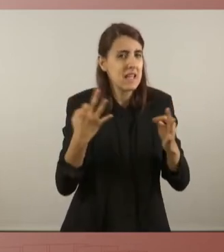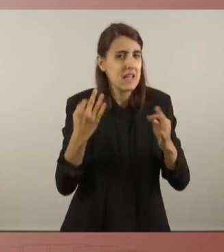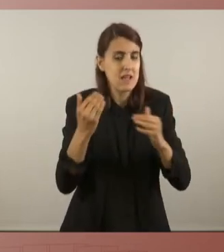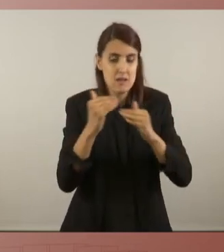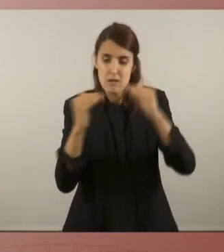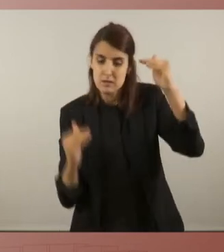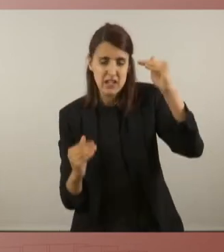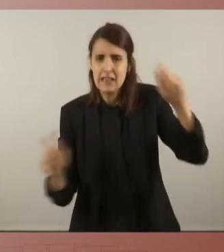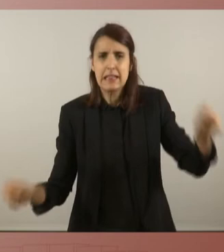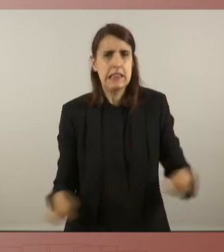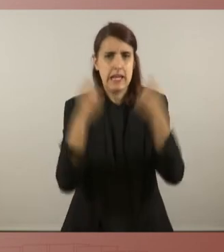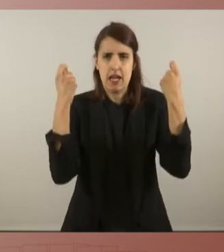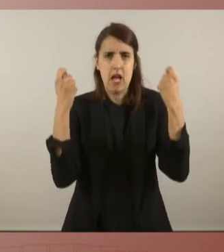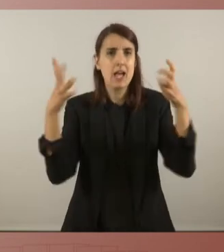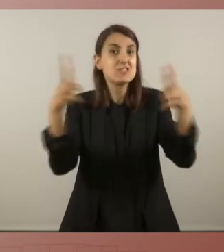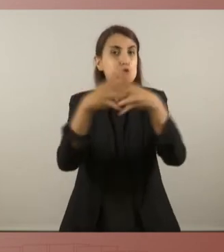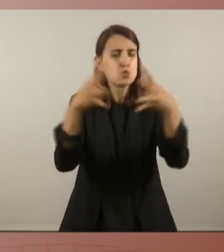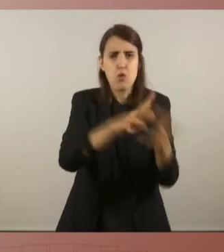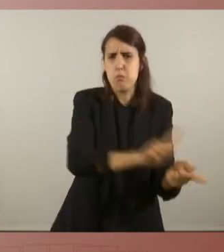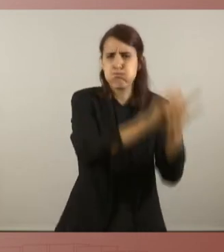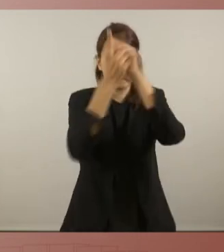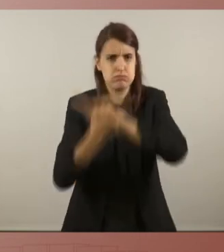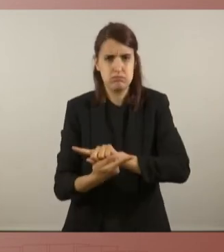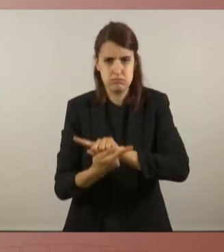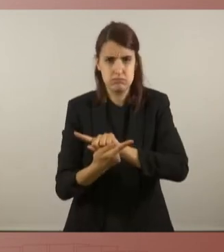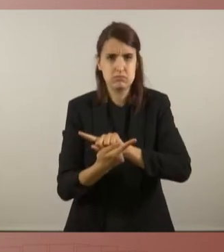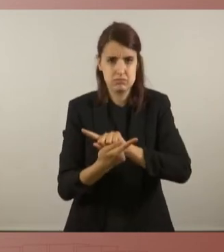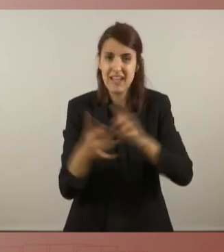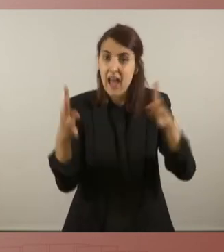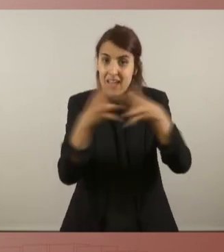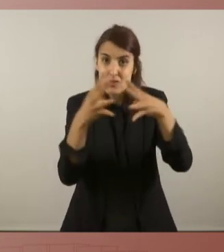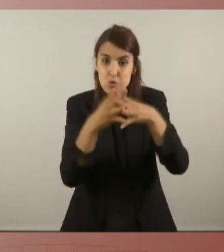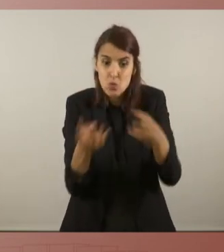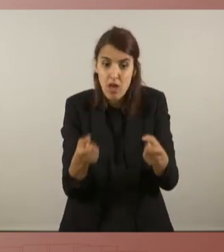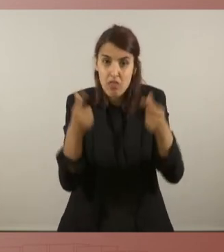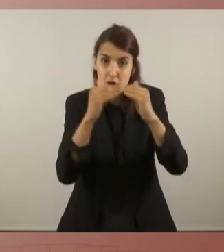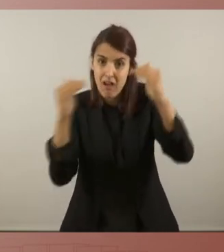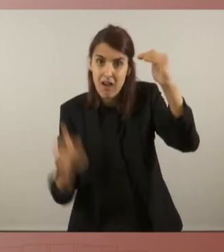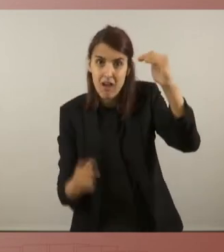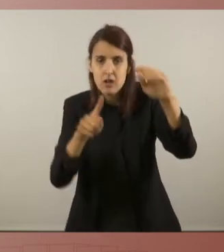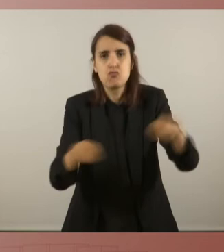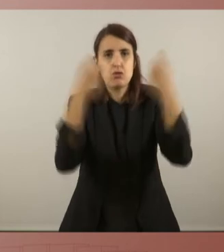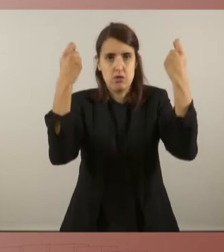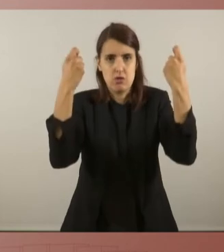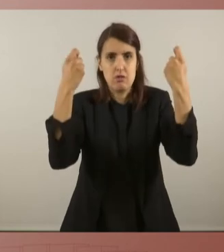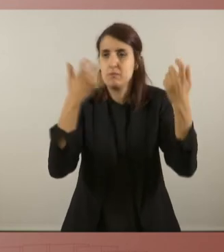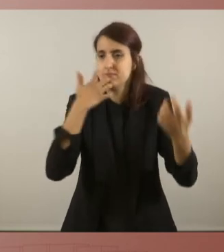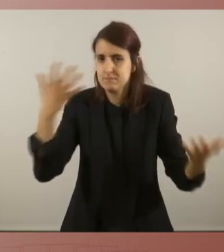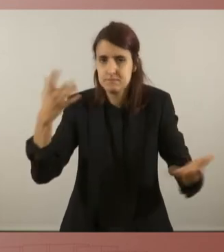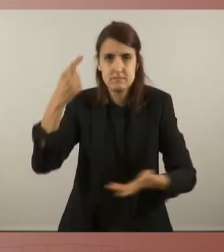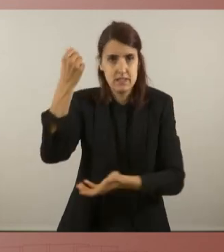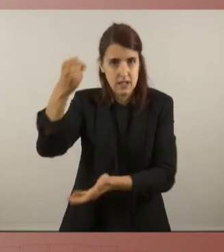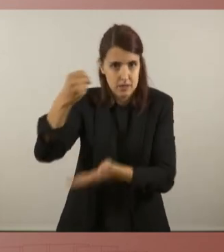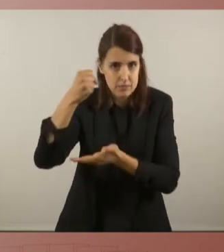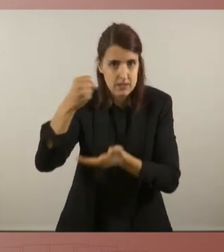causes estructurals que provoquen aquestes injustícies i aquestes desigualtats. I d'això se'n diu capitalisme, se'n diu